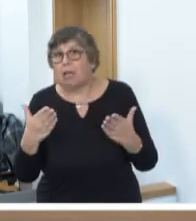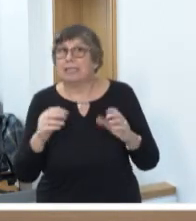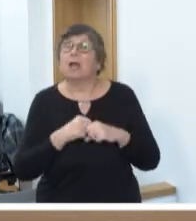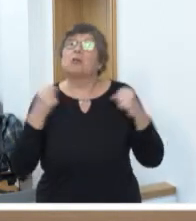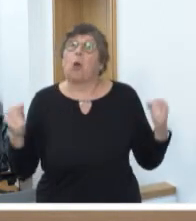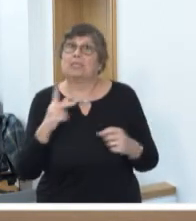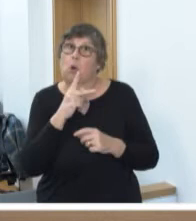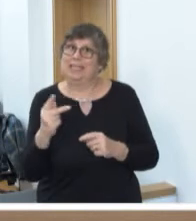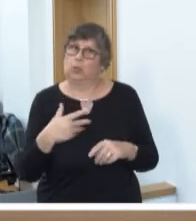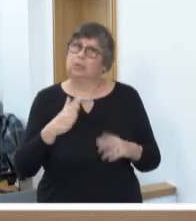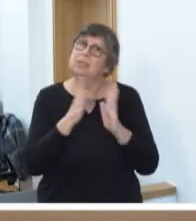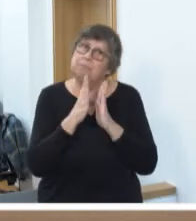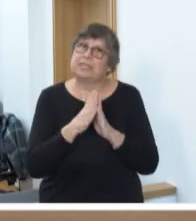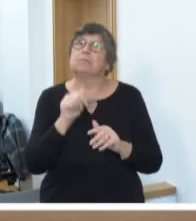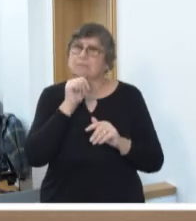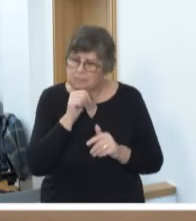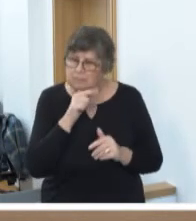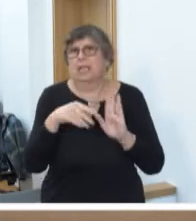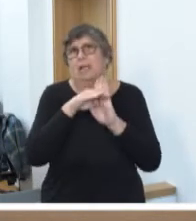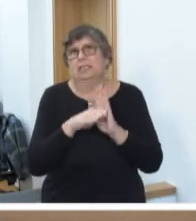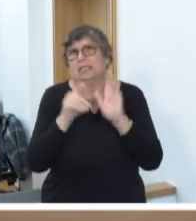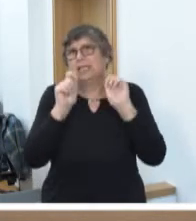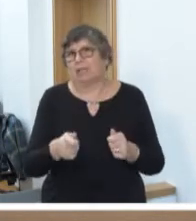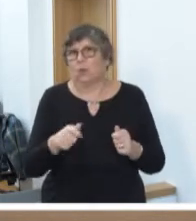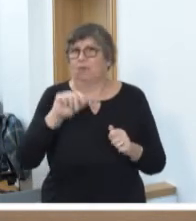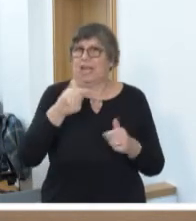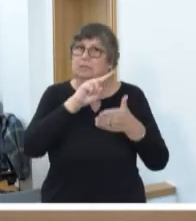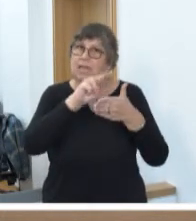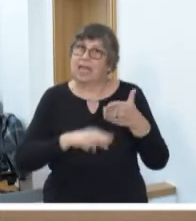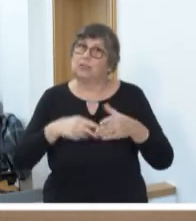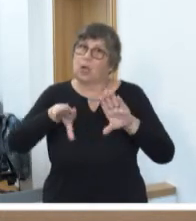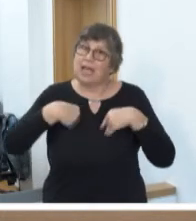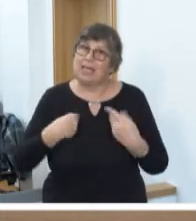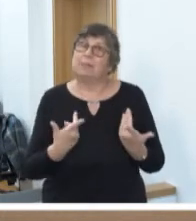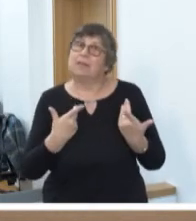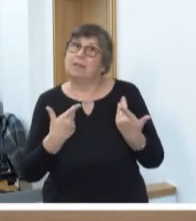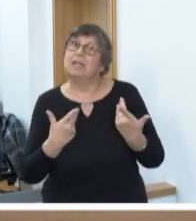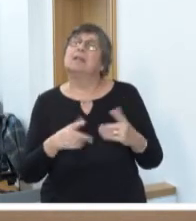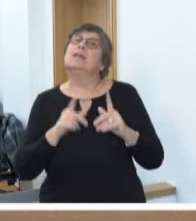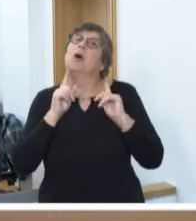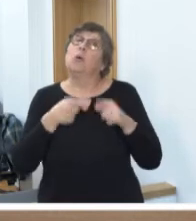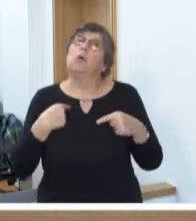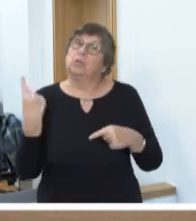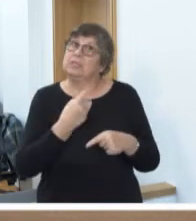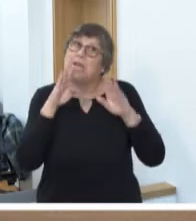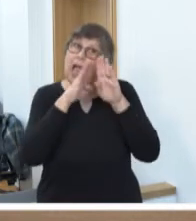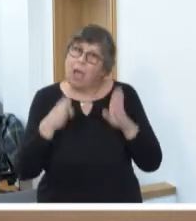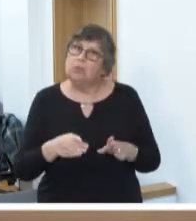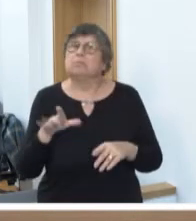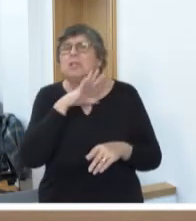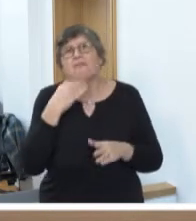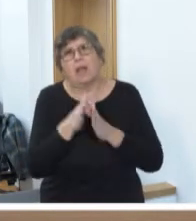Zustimmung heute in erster Lesung für diesen Gesetzentwurf. Unser Haus, liebe Andrea Scholl, wird das auch weiterhin mit sehr viel Engagement